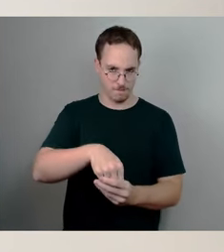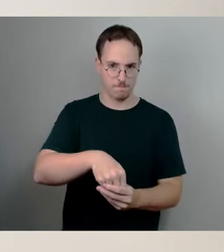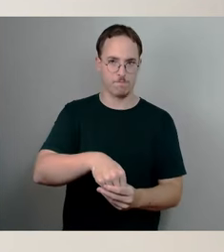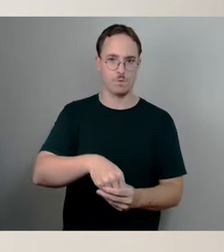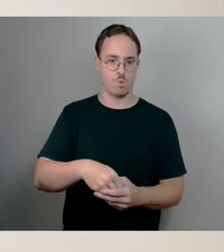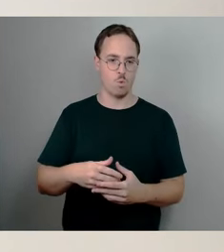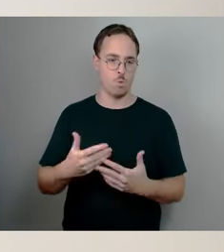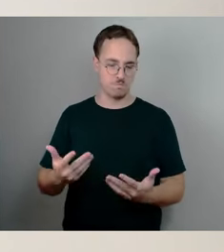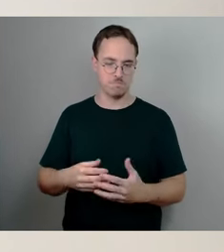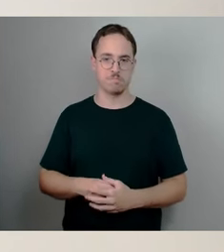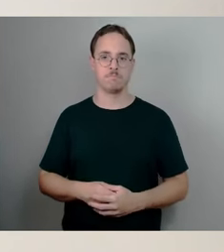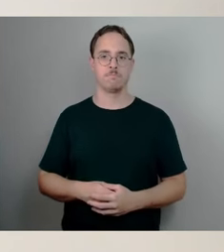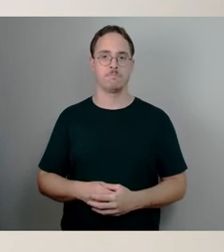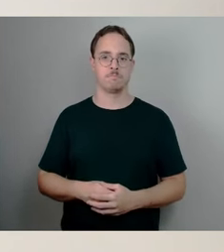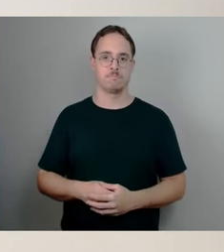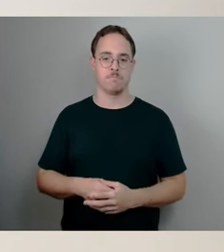werden können.